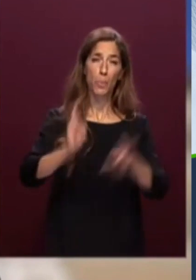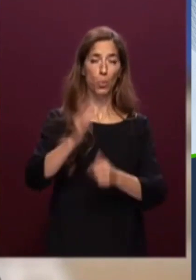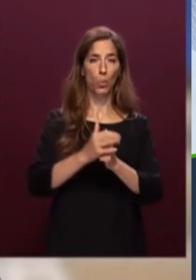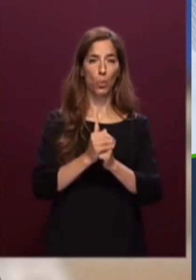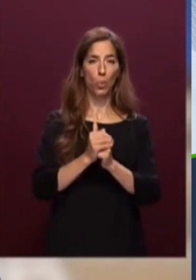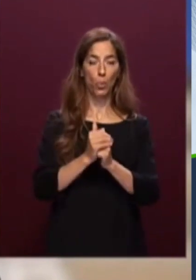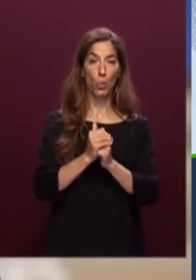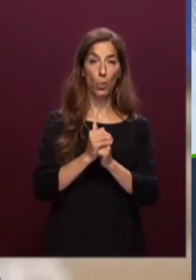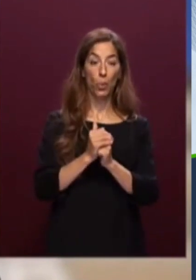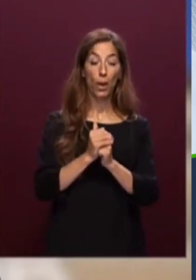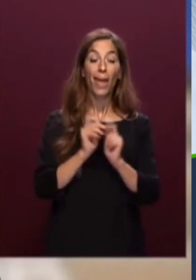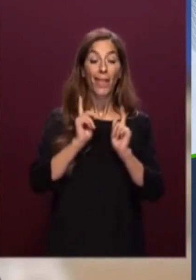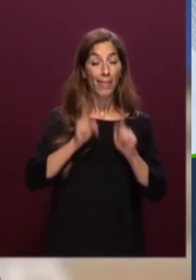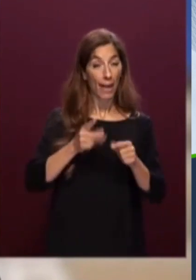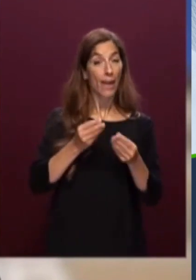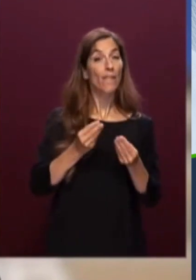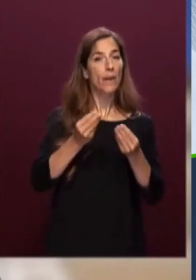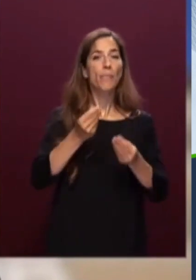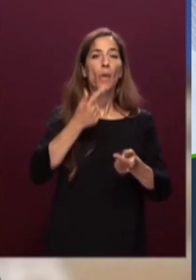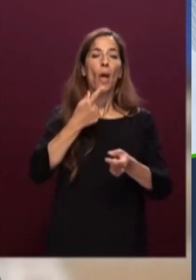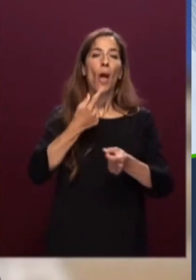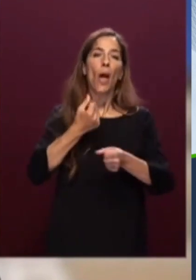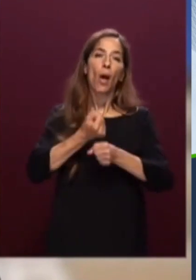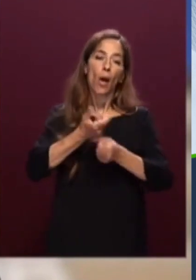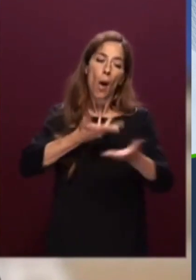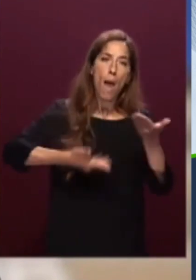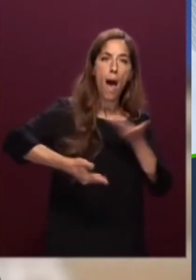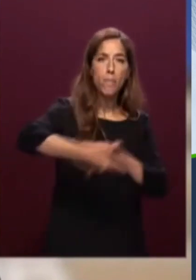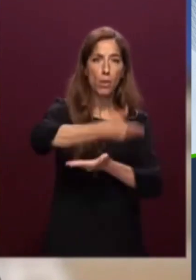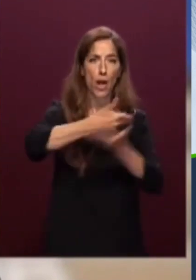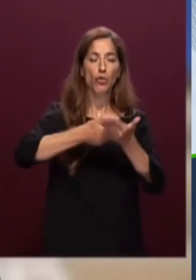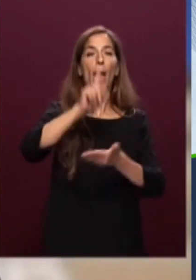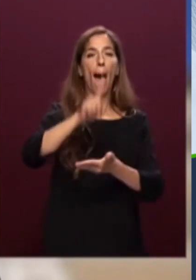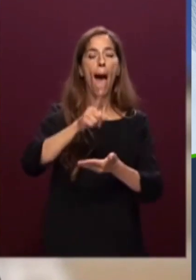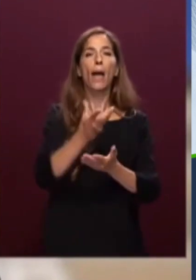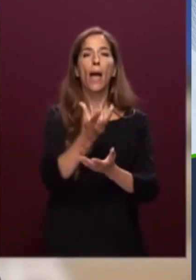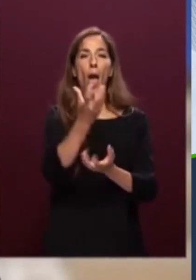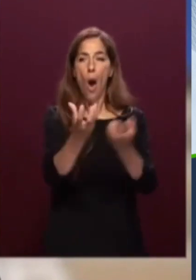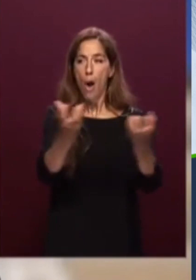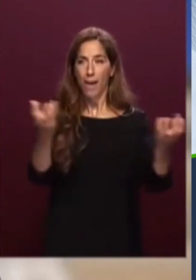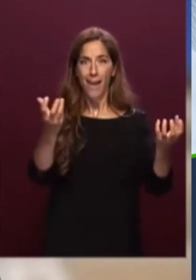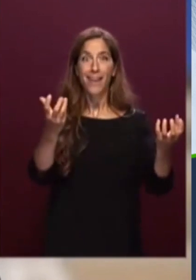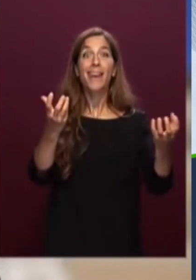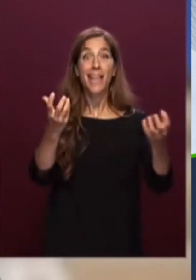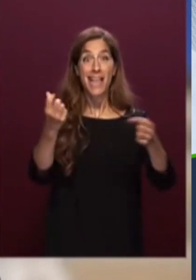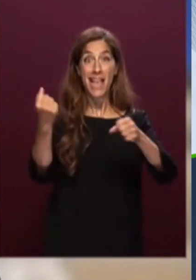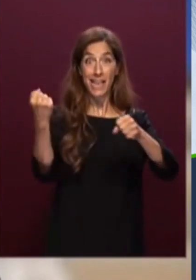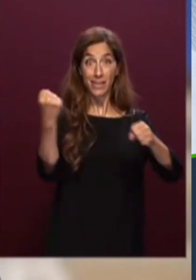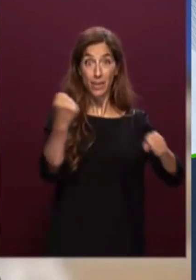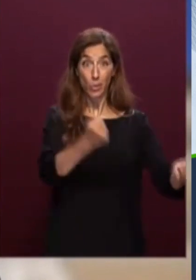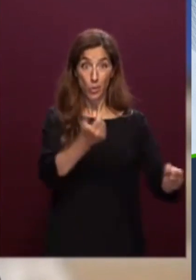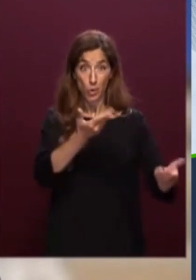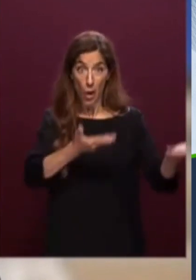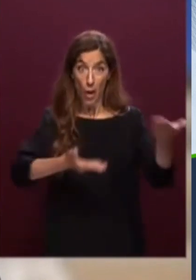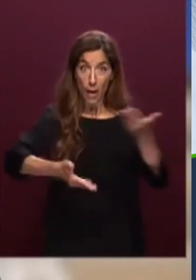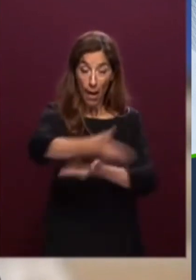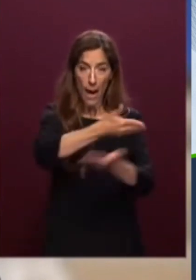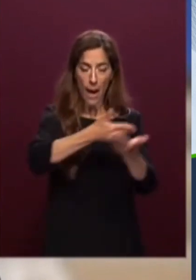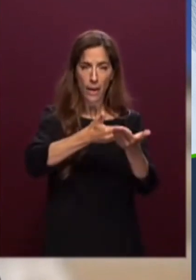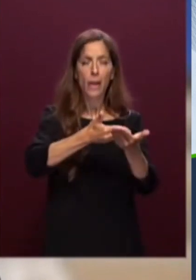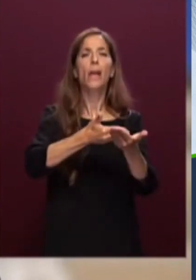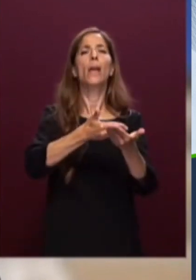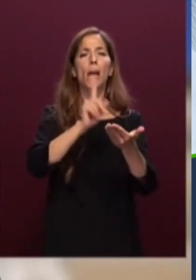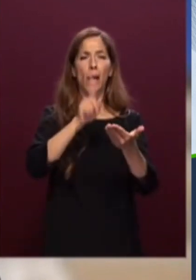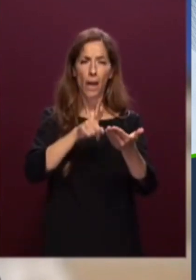collaborazione con gli altri organi costituzionali nel rispetto dell'autonomia degli stessi e in armonia con le indicazioni che il